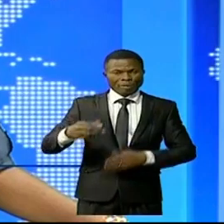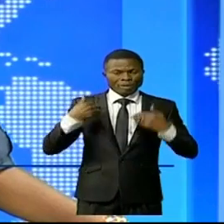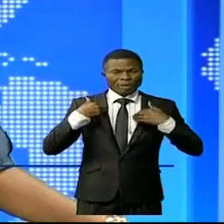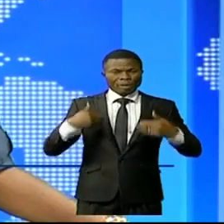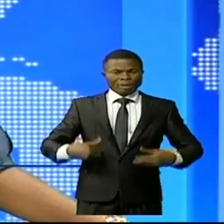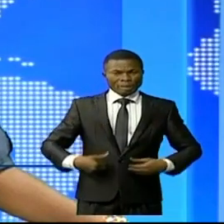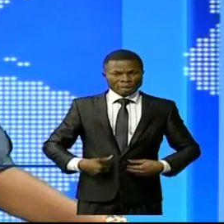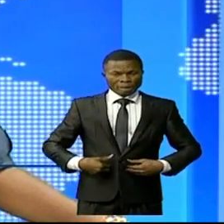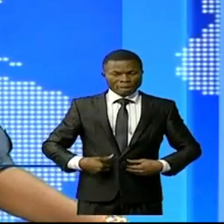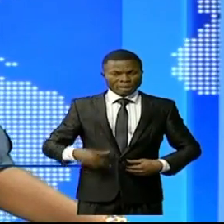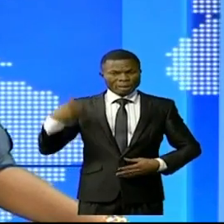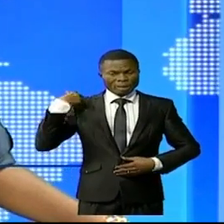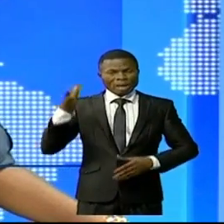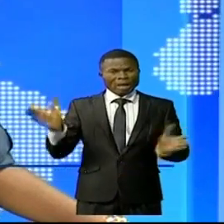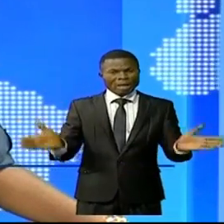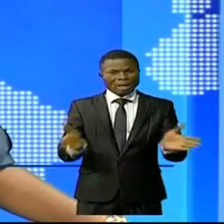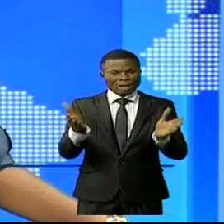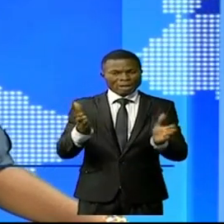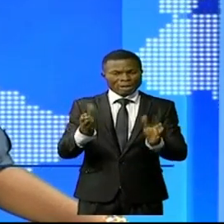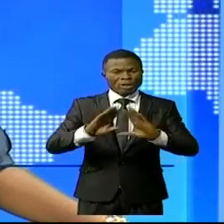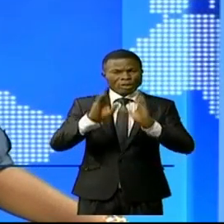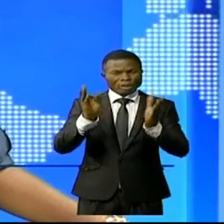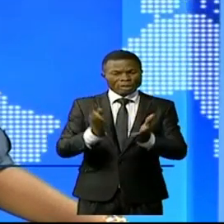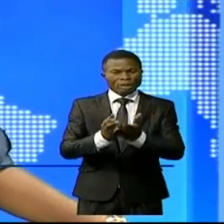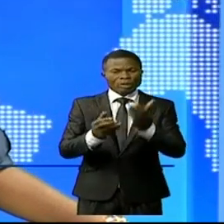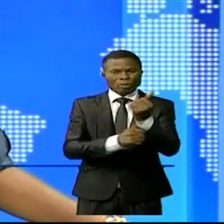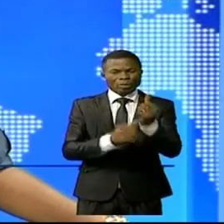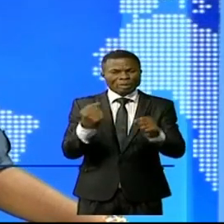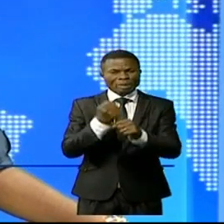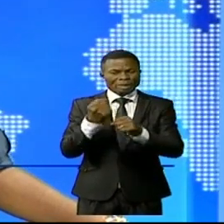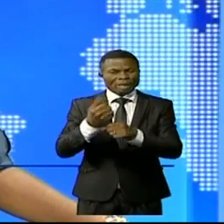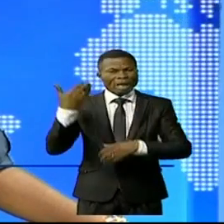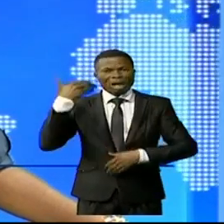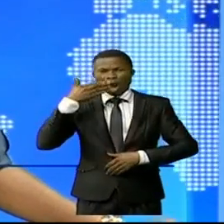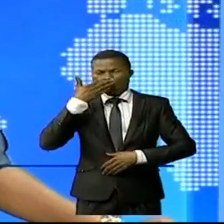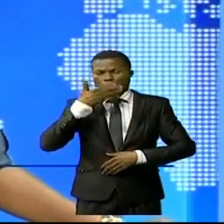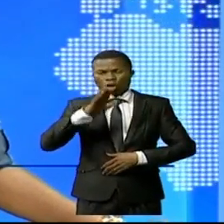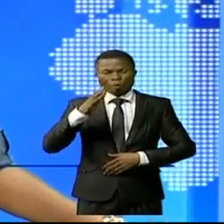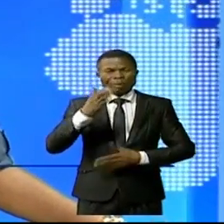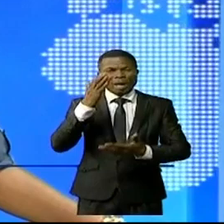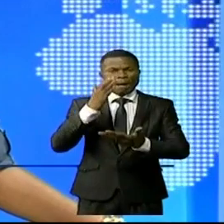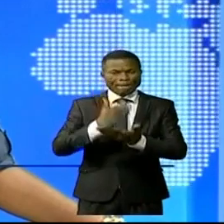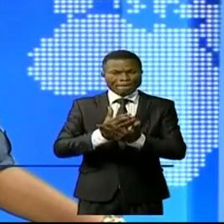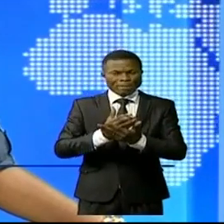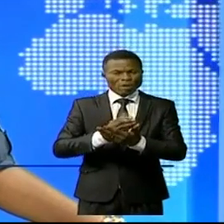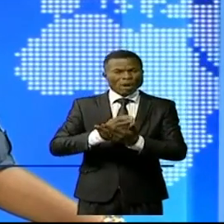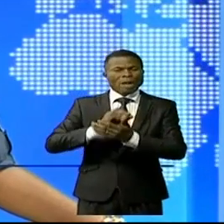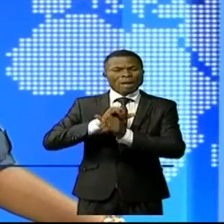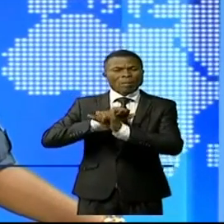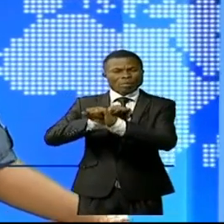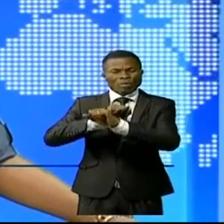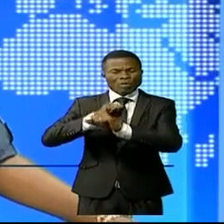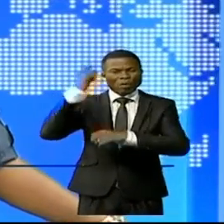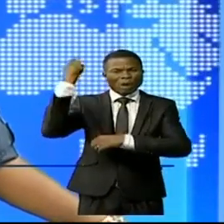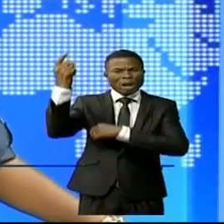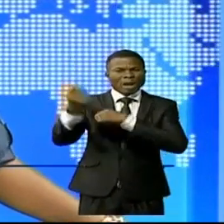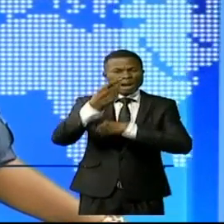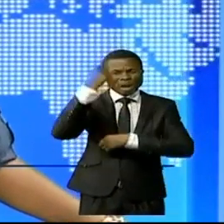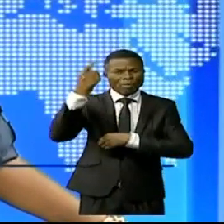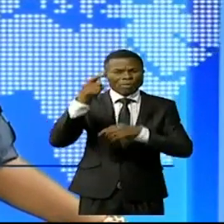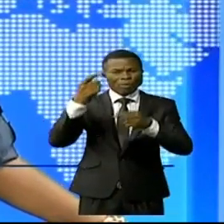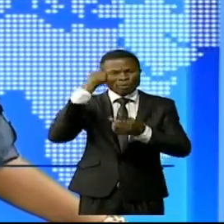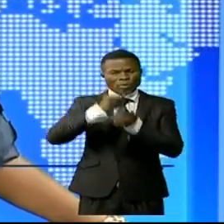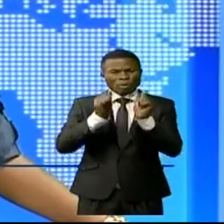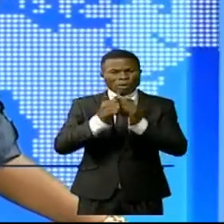publique elle a encouragé le partenaire sanitaire privé pour l'appui à la couverture universelle sanitaire